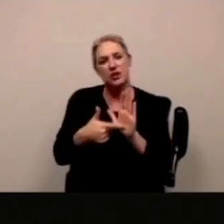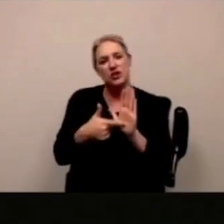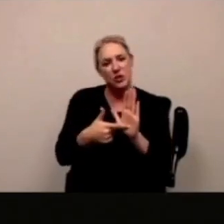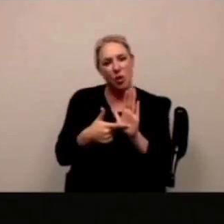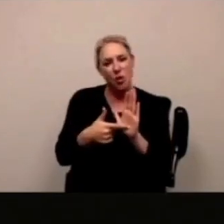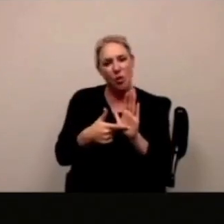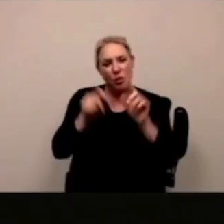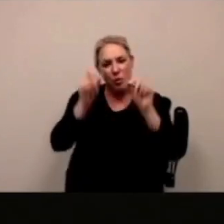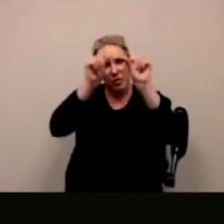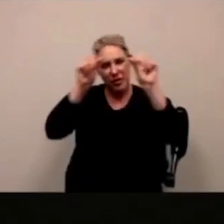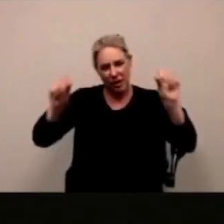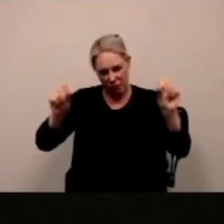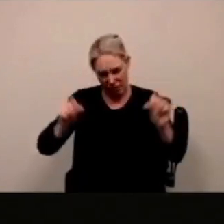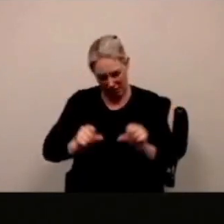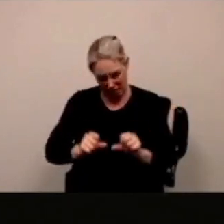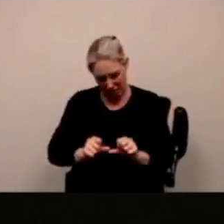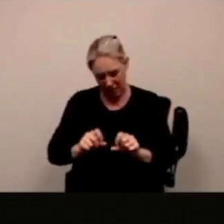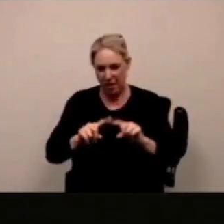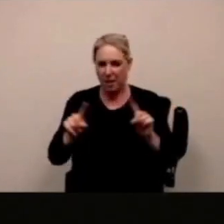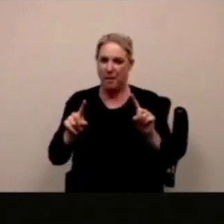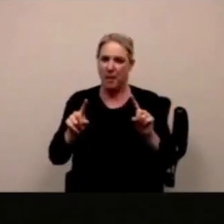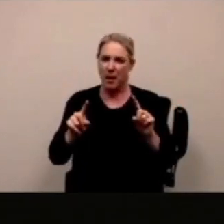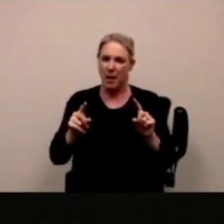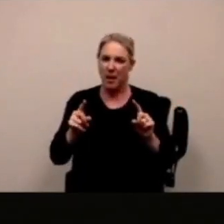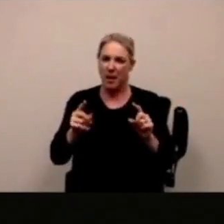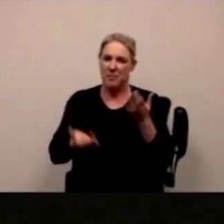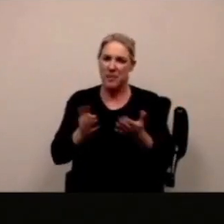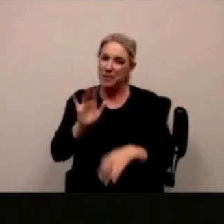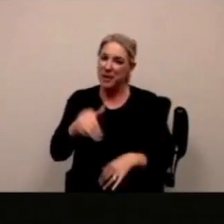perché possiamo mostrare com'è